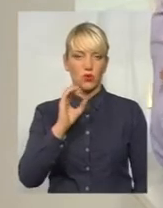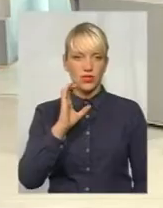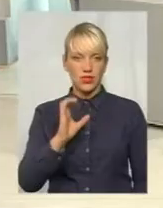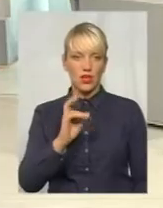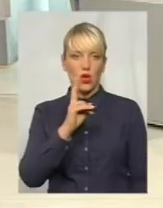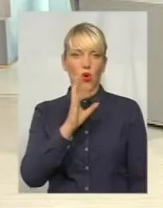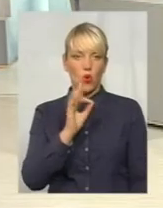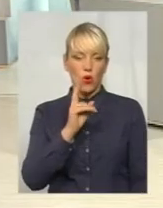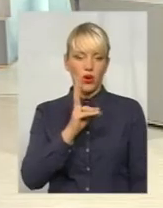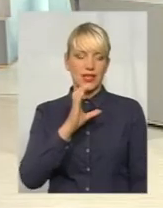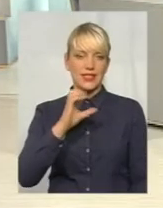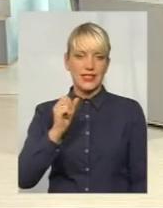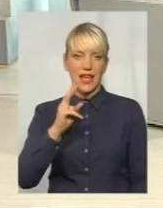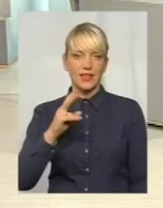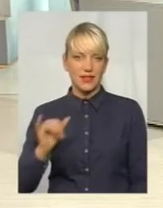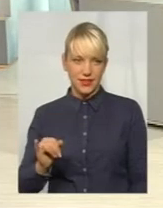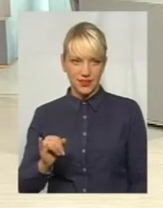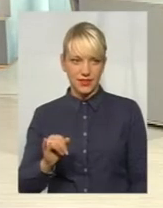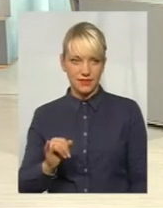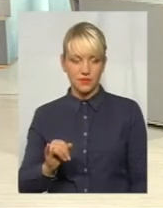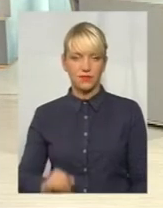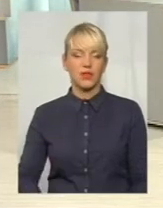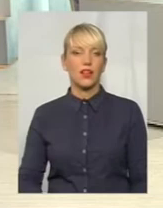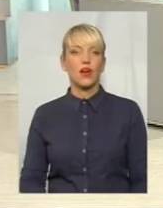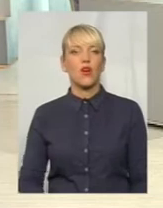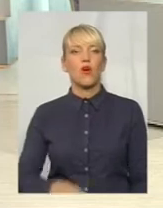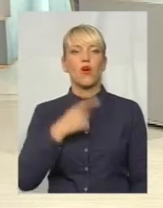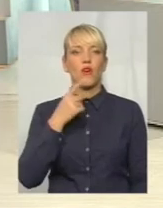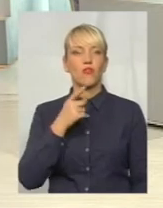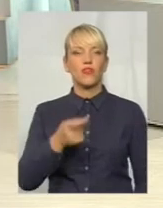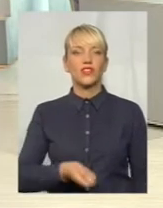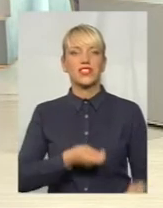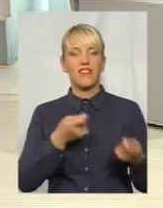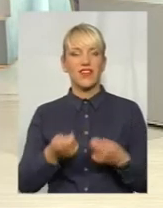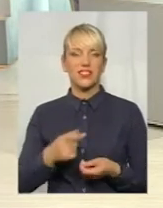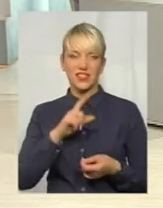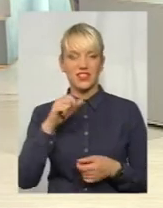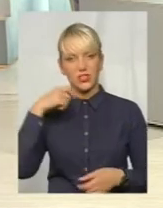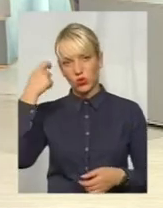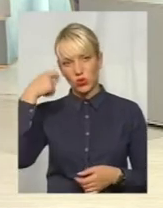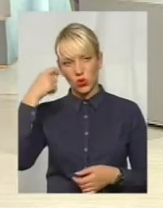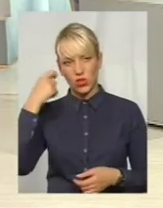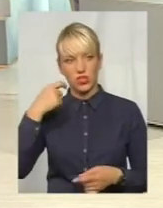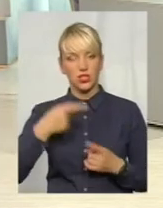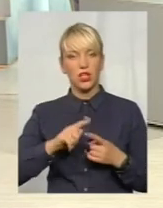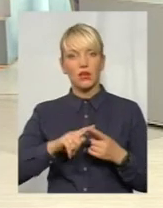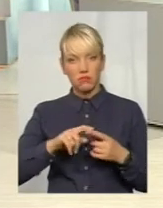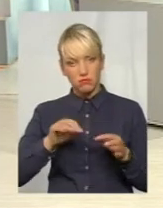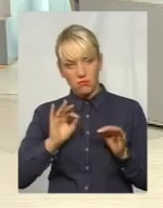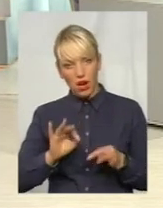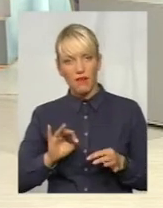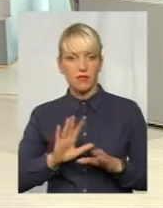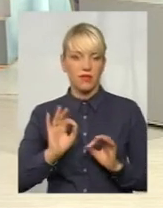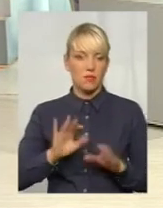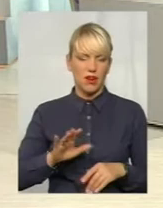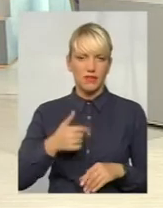Коксаки. Коксаки. Кажуть, ми завезли з Туреччини. Не знаю, наскільки це правда, але там, наскільки я